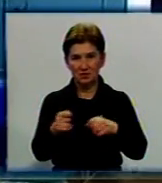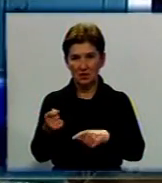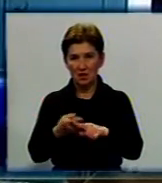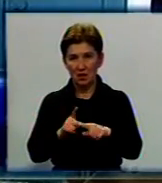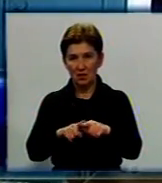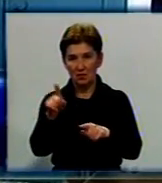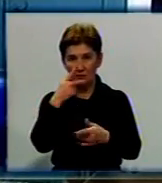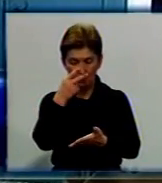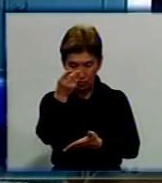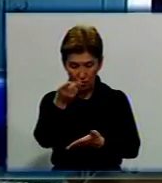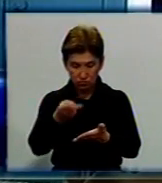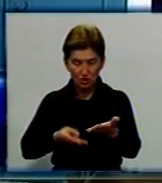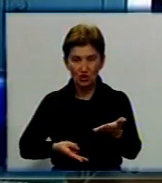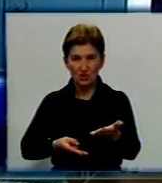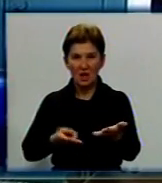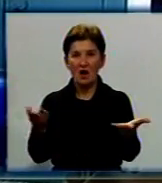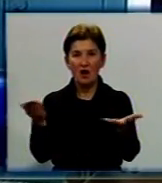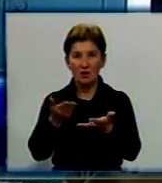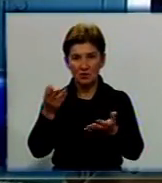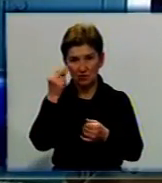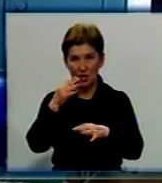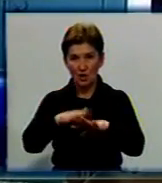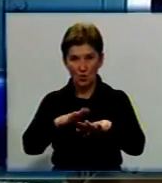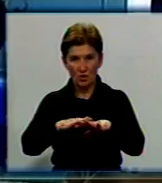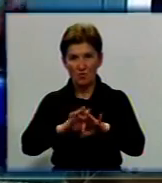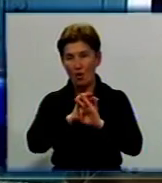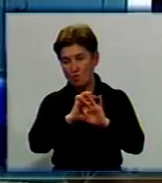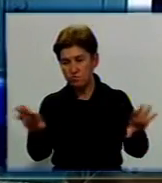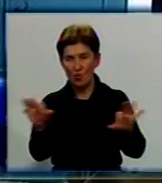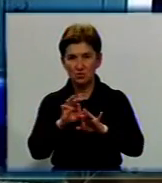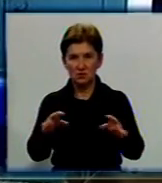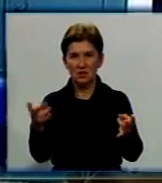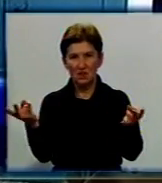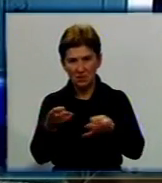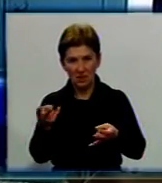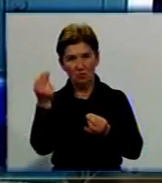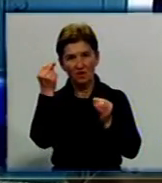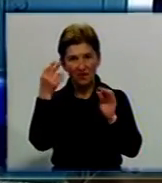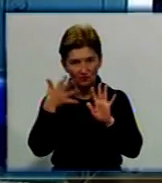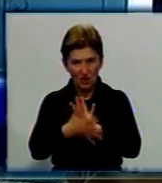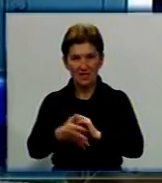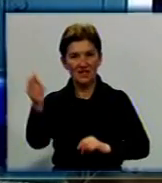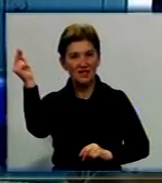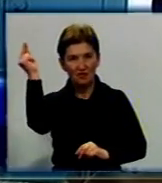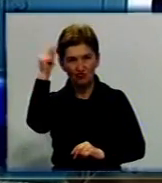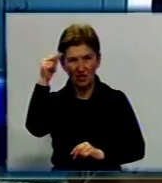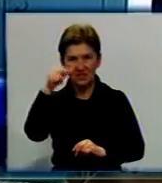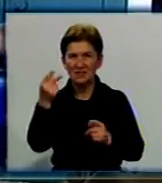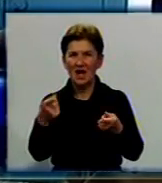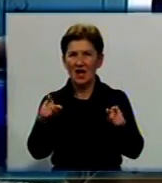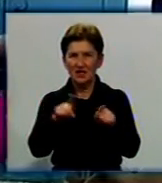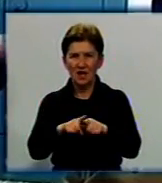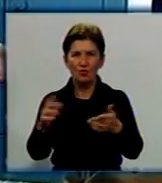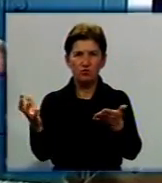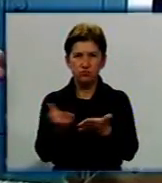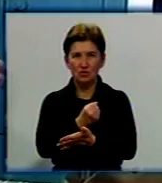отримали, я вже жестикулюючи пояснювала їм, що потрібно все-таки вивчати і навчатися. І так виходить, що